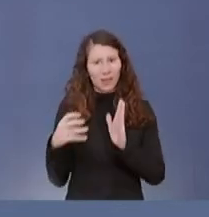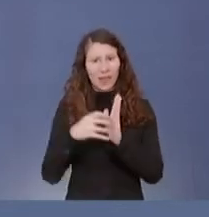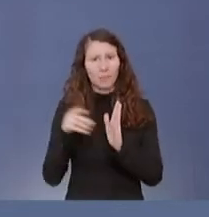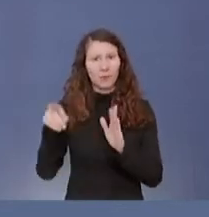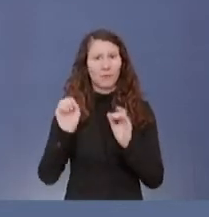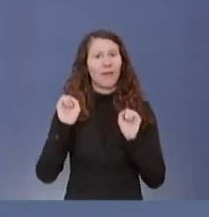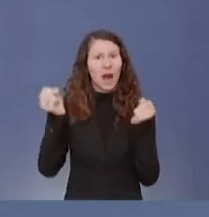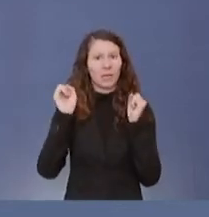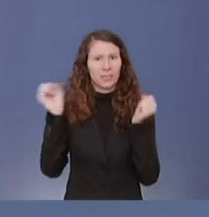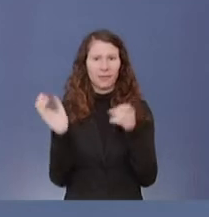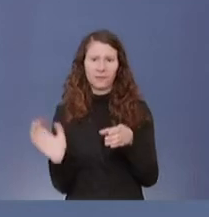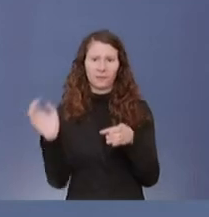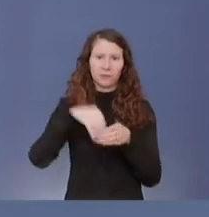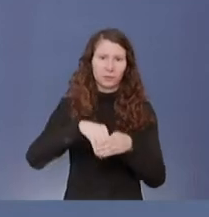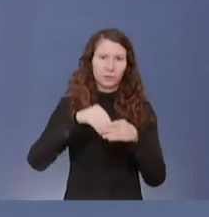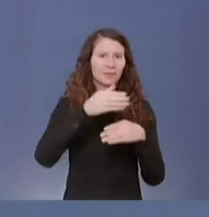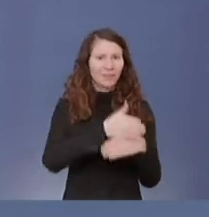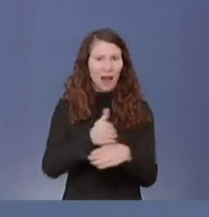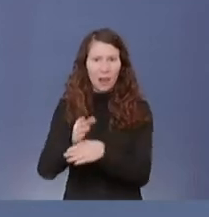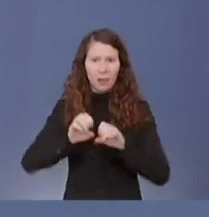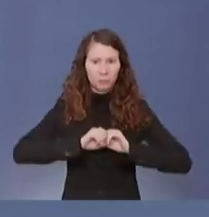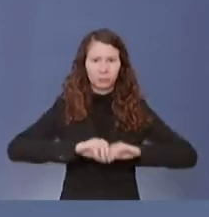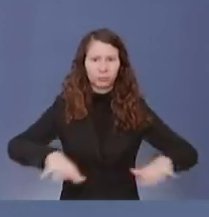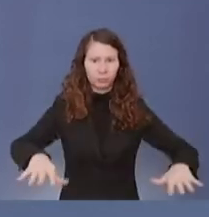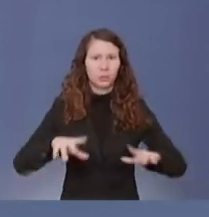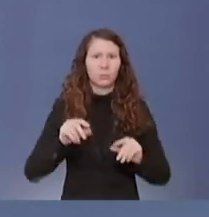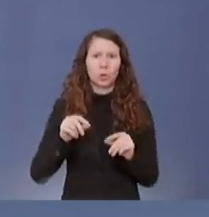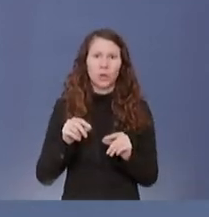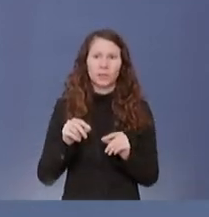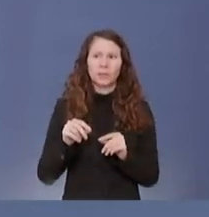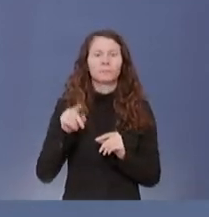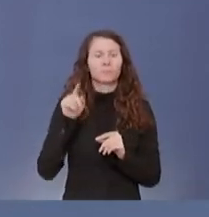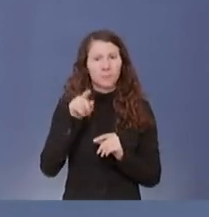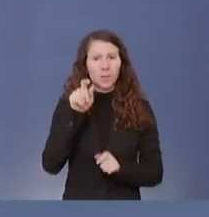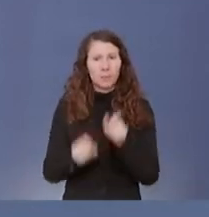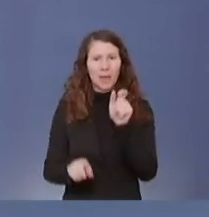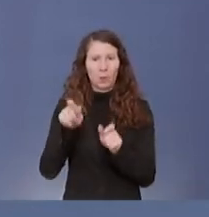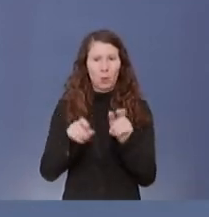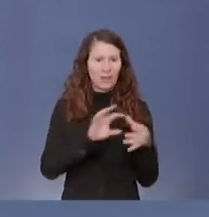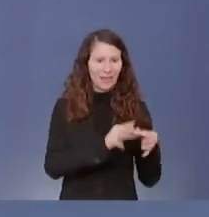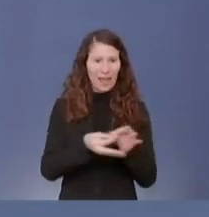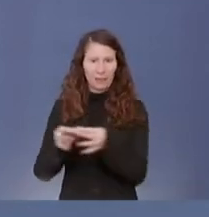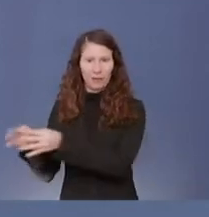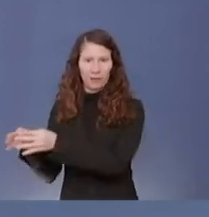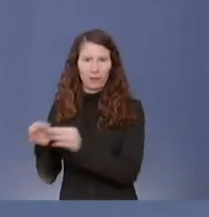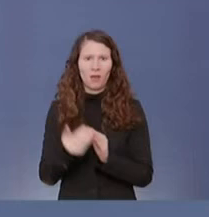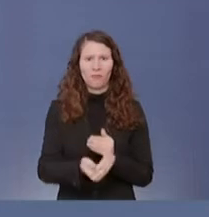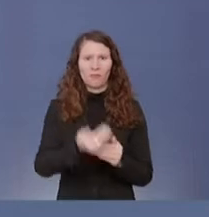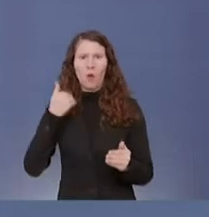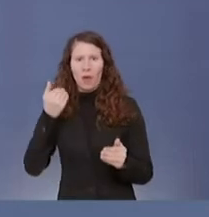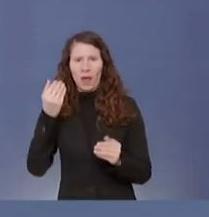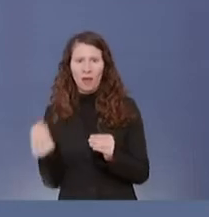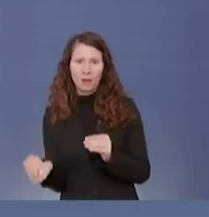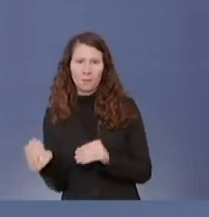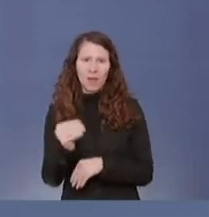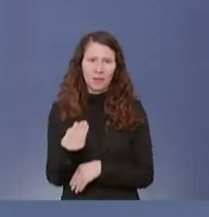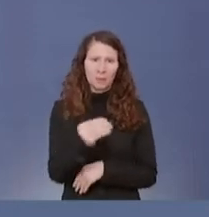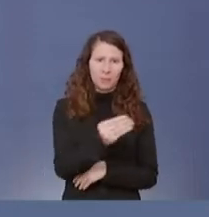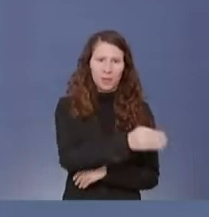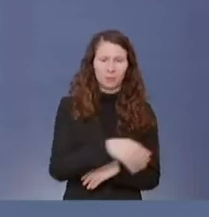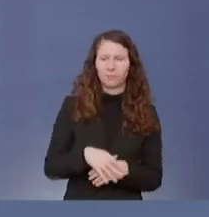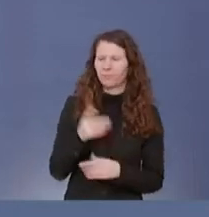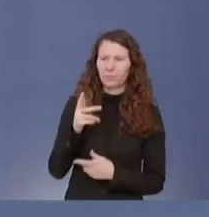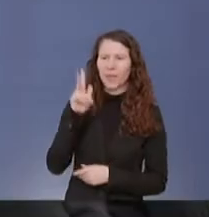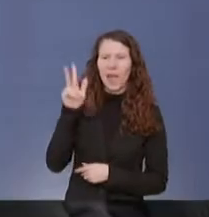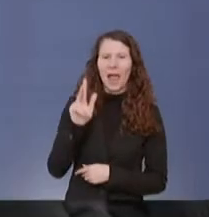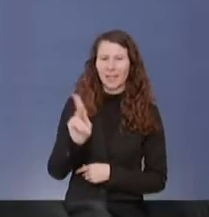Menschen entlang seiner Infektionsstrecke und Kette sozusagen frühzeitig gewarnt werden können. Ich denke, Herr Kotz hat mich, glaube ich, richtig verstanden. Es